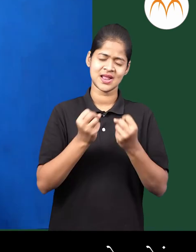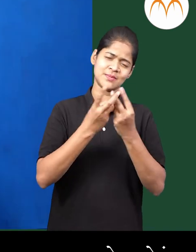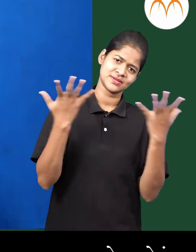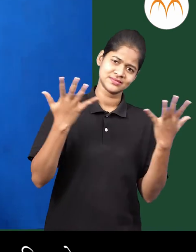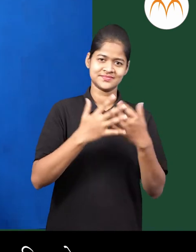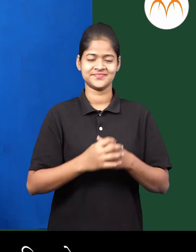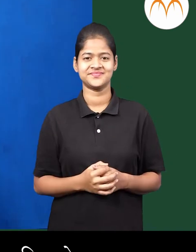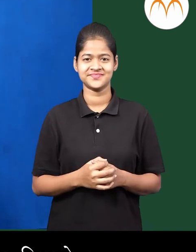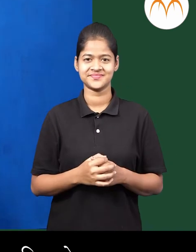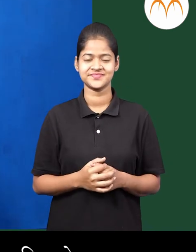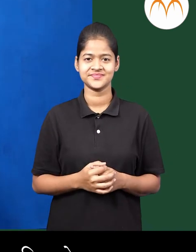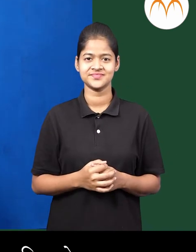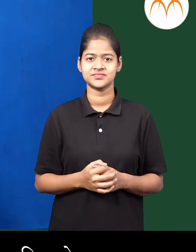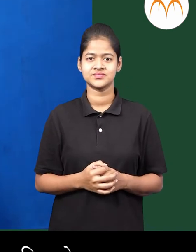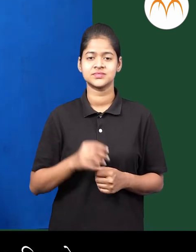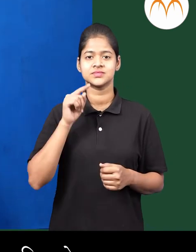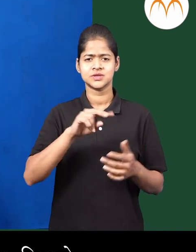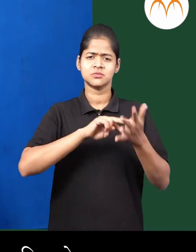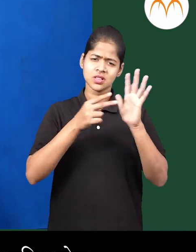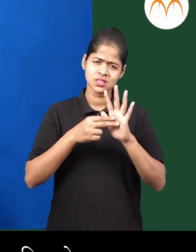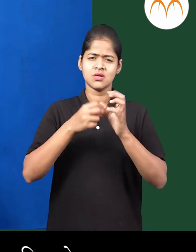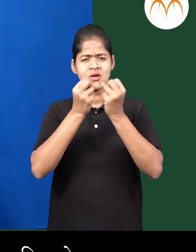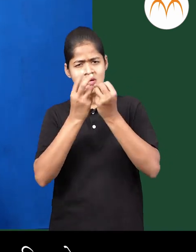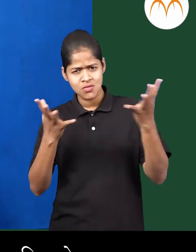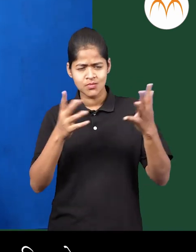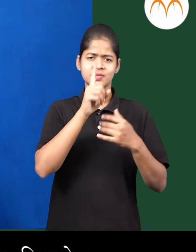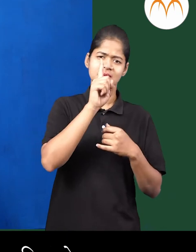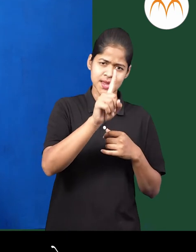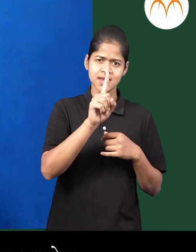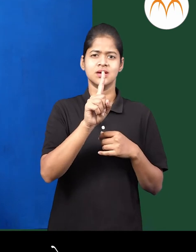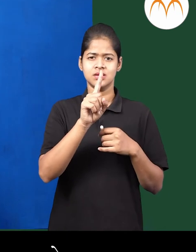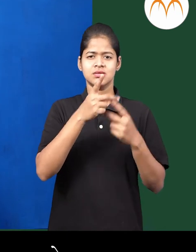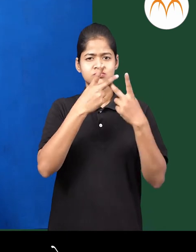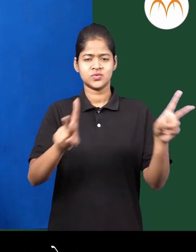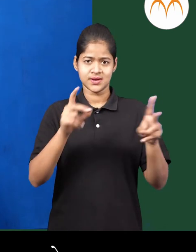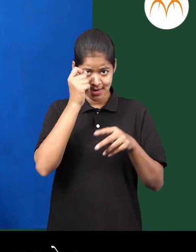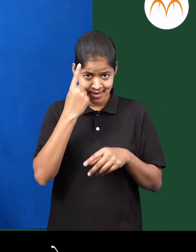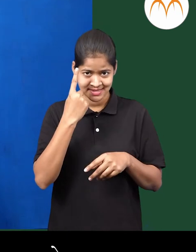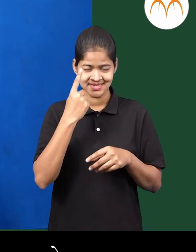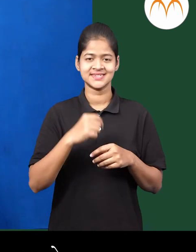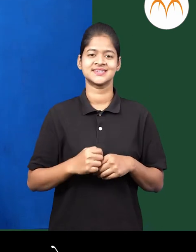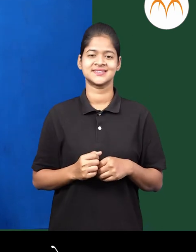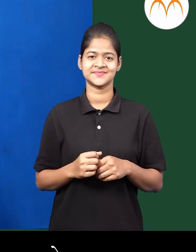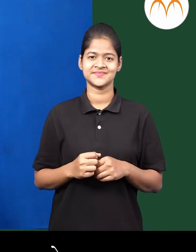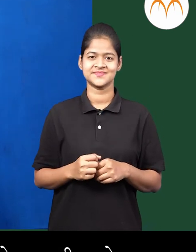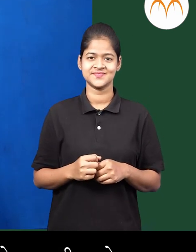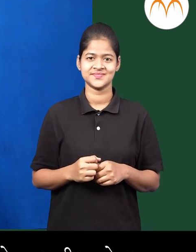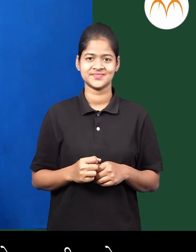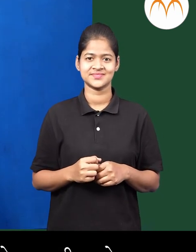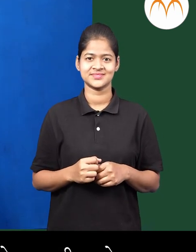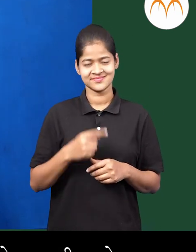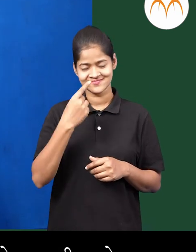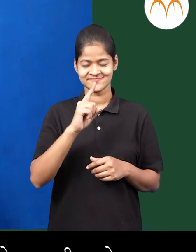या उधारणान मधून तुम्हाला एक आणी अनेक हा फोरक आता व्यवस्थित कलड़ा आशेल बरोबर?